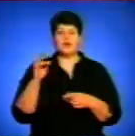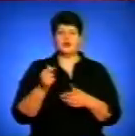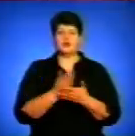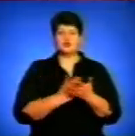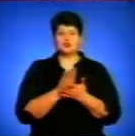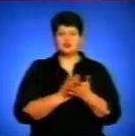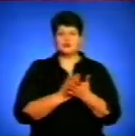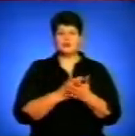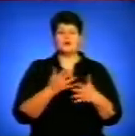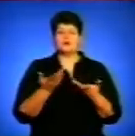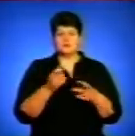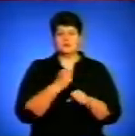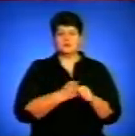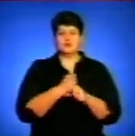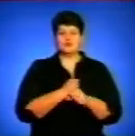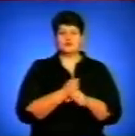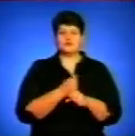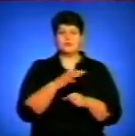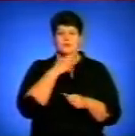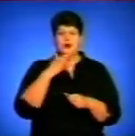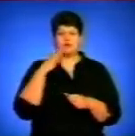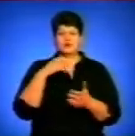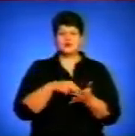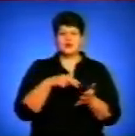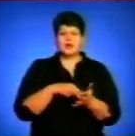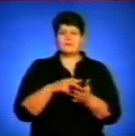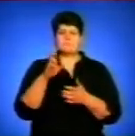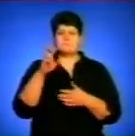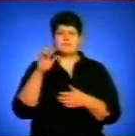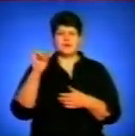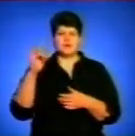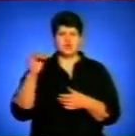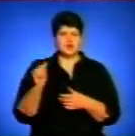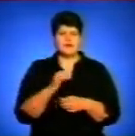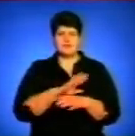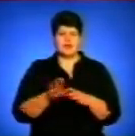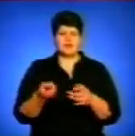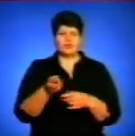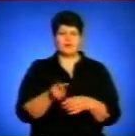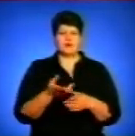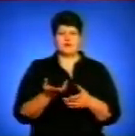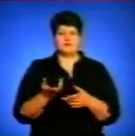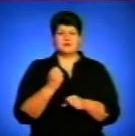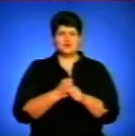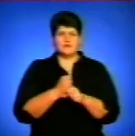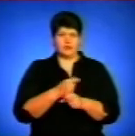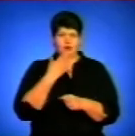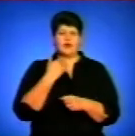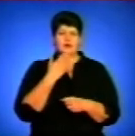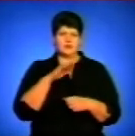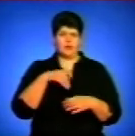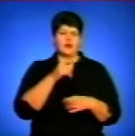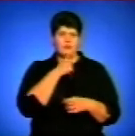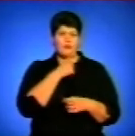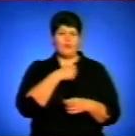Чому не йдуть в комунальну службу працювати? Чому не візьмуть лопати і не підуть? Не попробують. Не